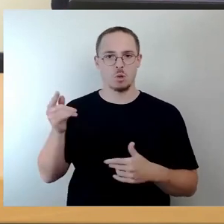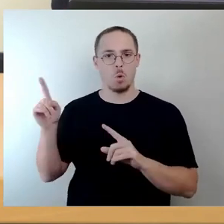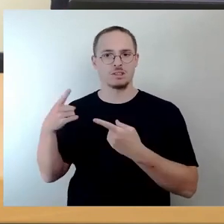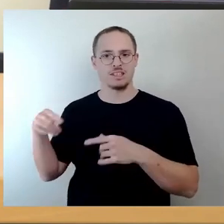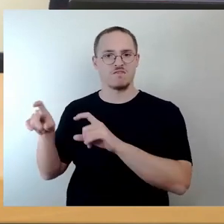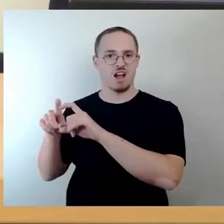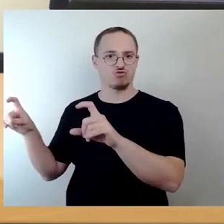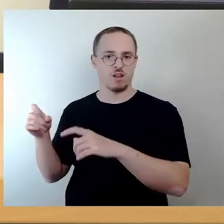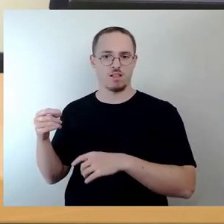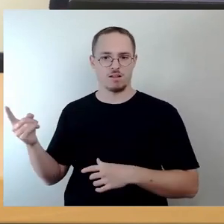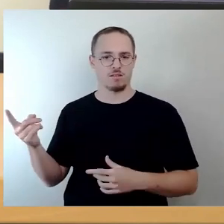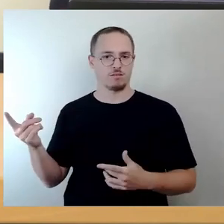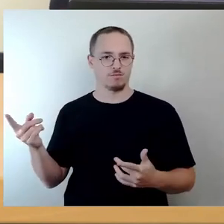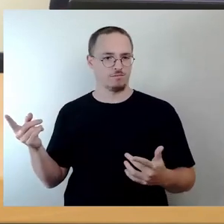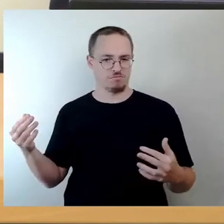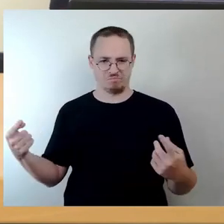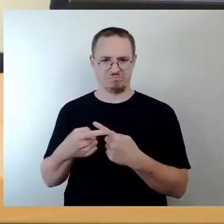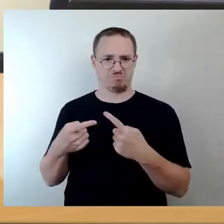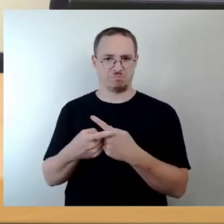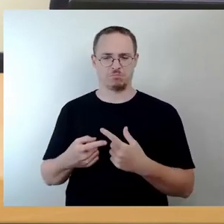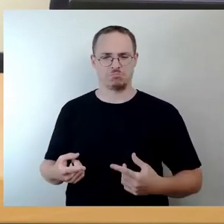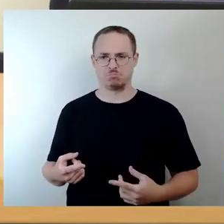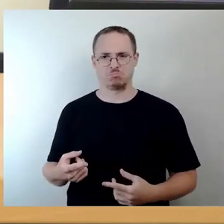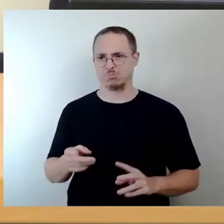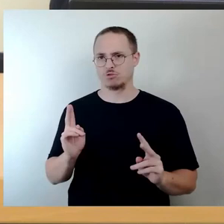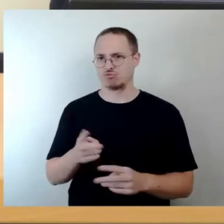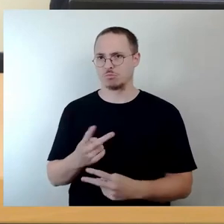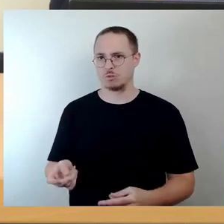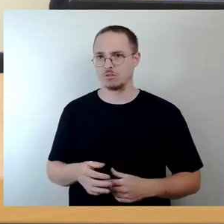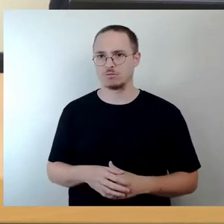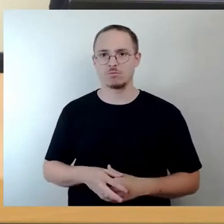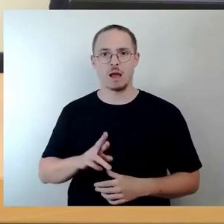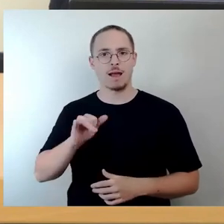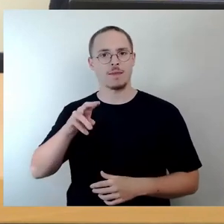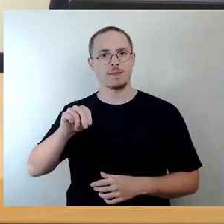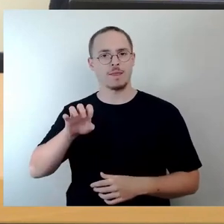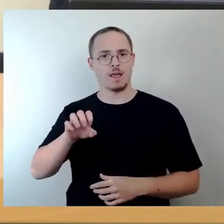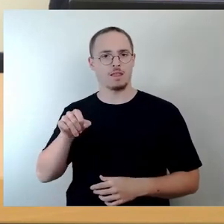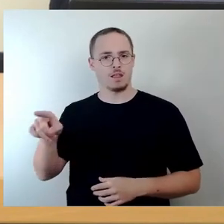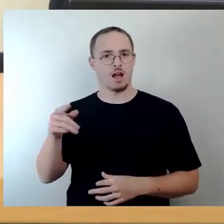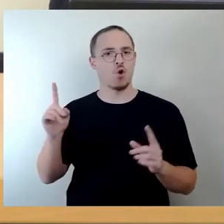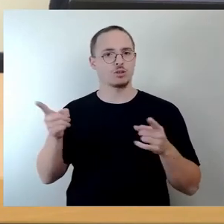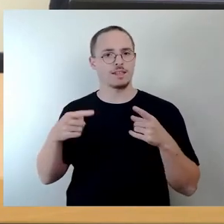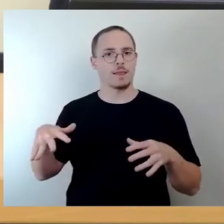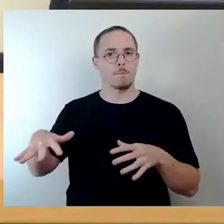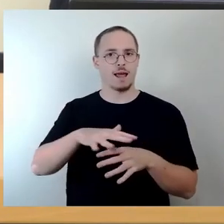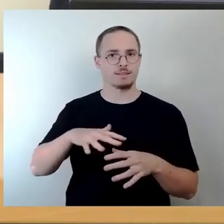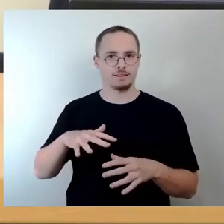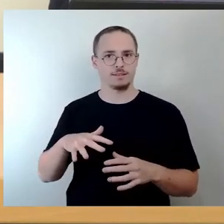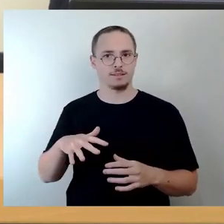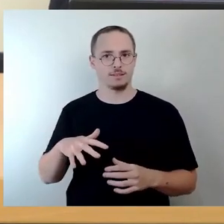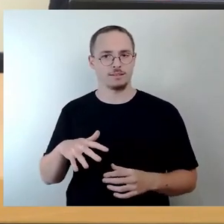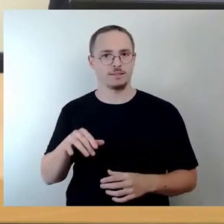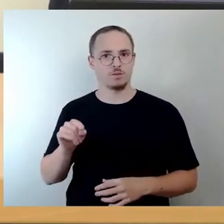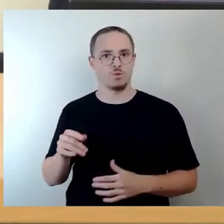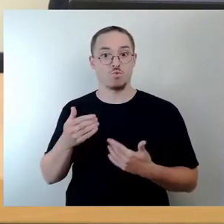Tat ist es so, dass wir mit der Rinne einen Konzertplatz zur Verfügung haben, der so in Dresden nicht noch einmal